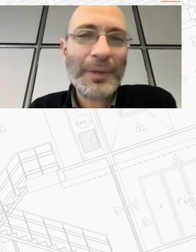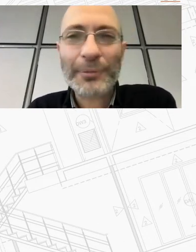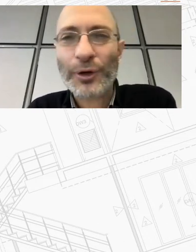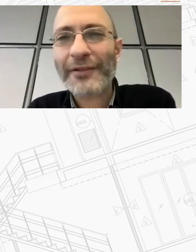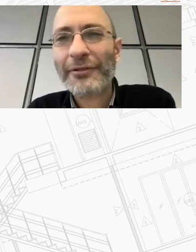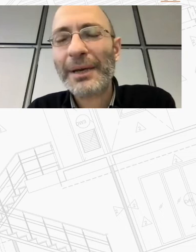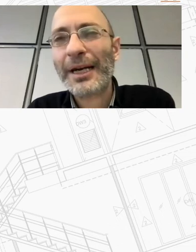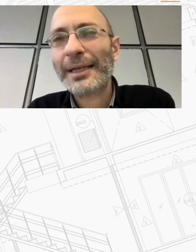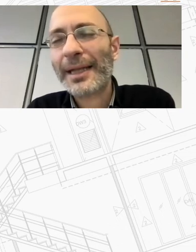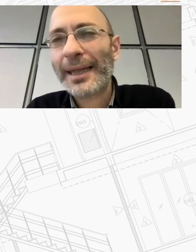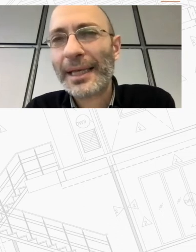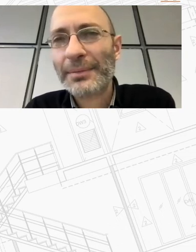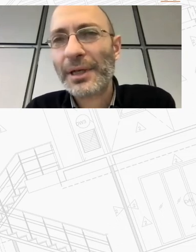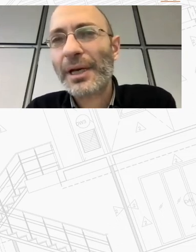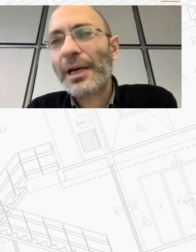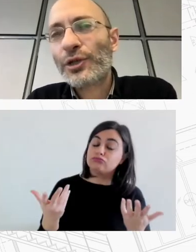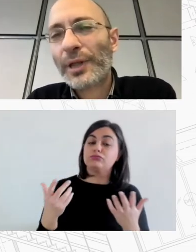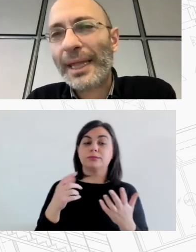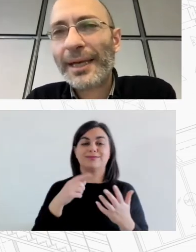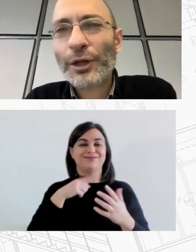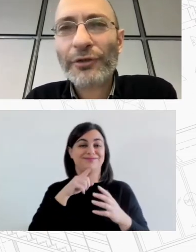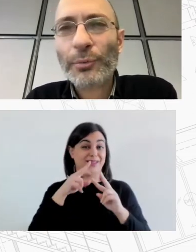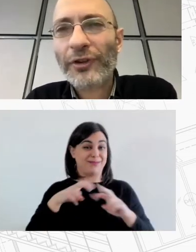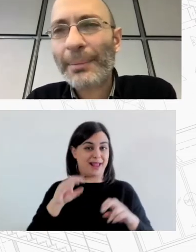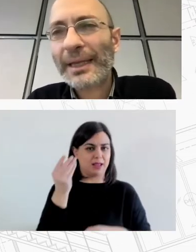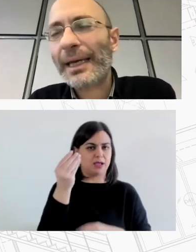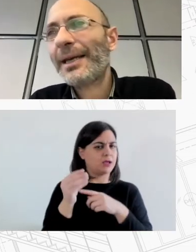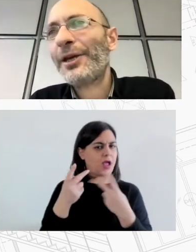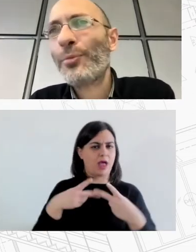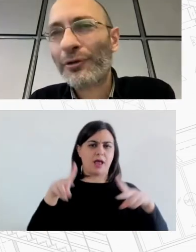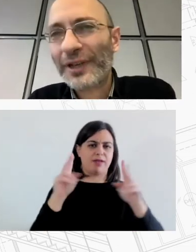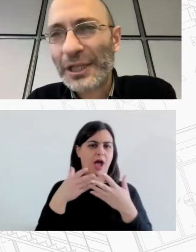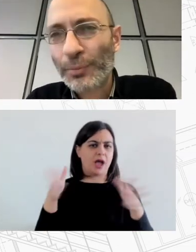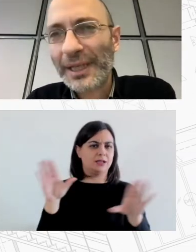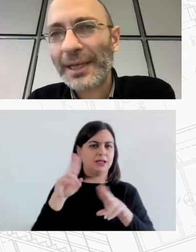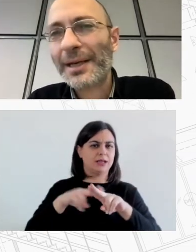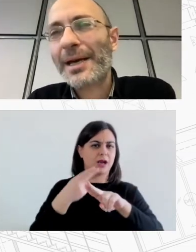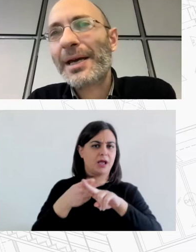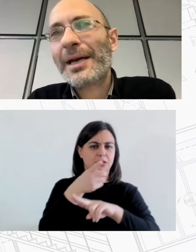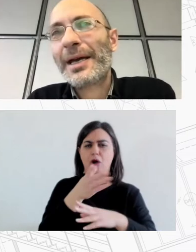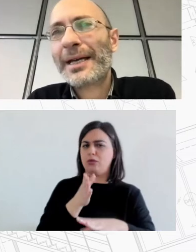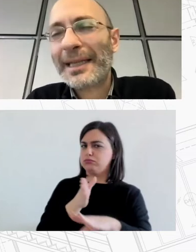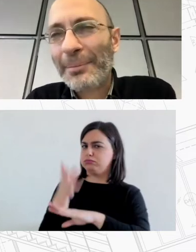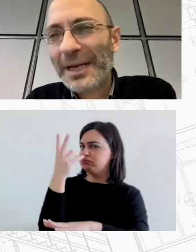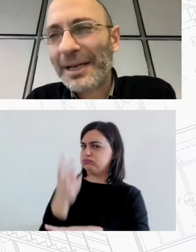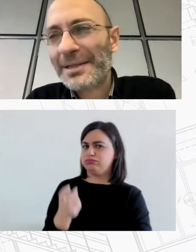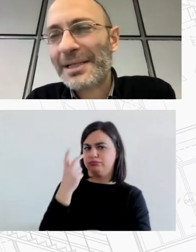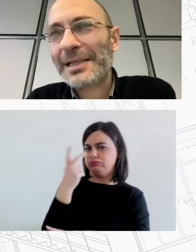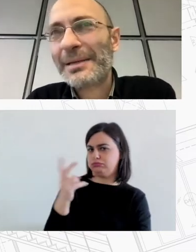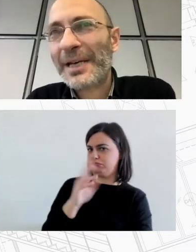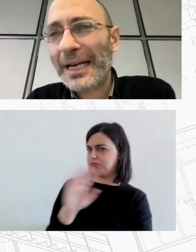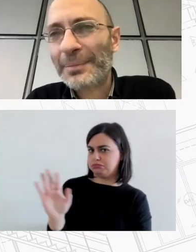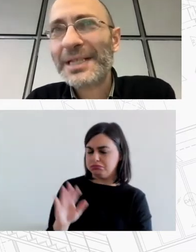θέλουμε κάποιο γράφημα Η μελέτη είναι διαθέσιμη στο διαδίκτυο Αυτό που βλέπετε είναι η όμορφη και συνοπτική εκτεταμένη